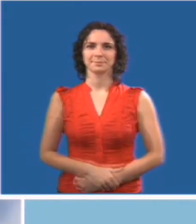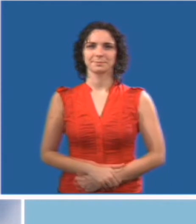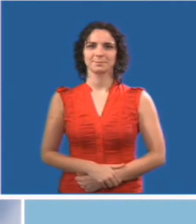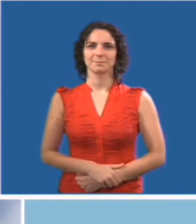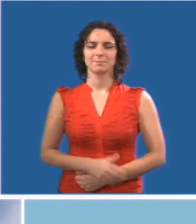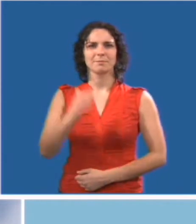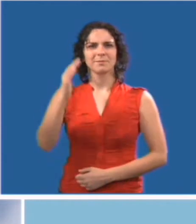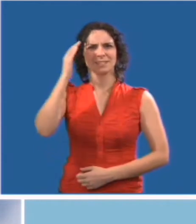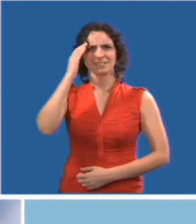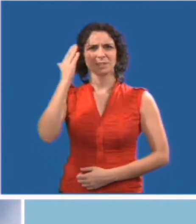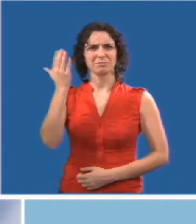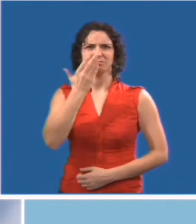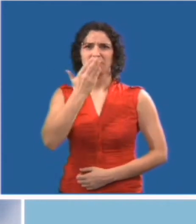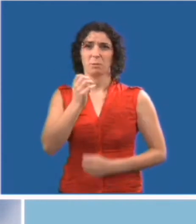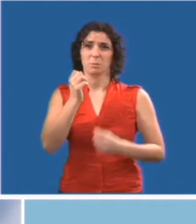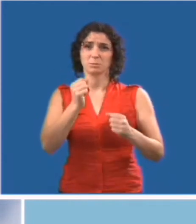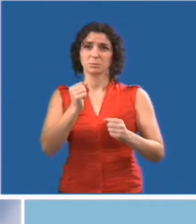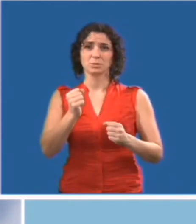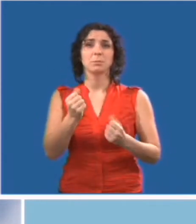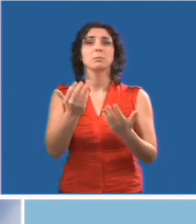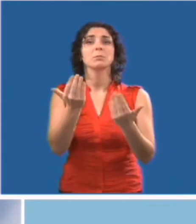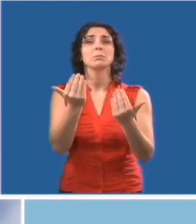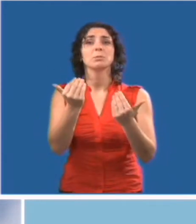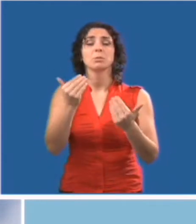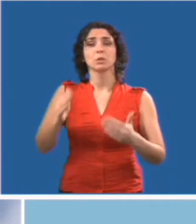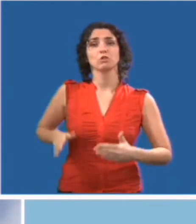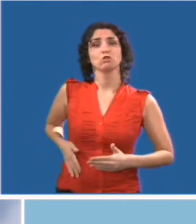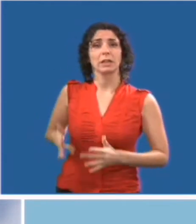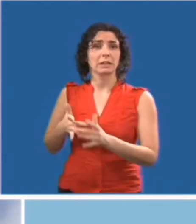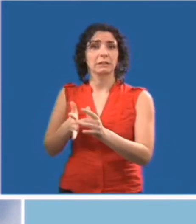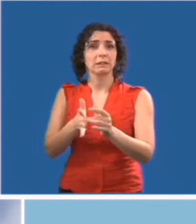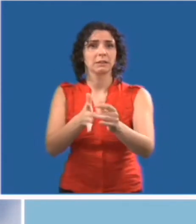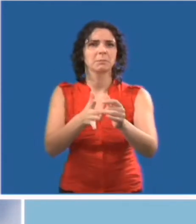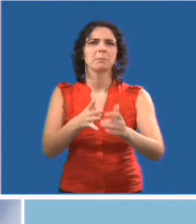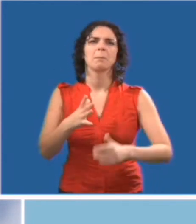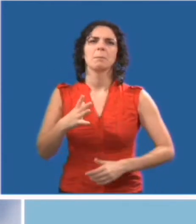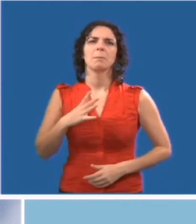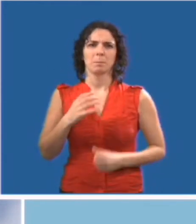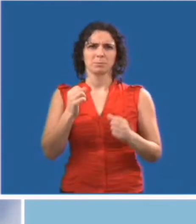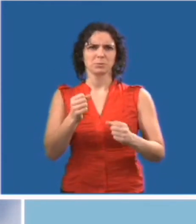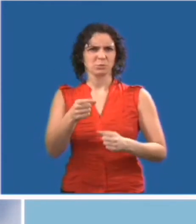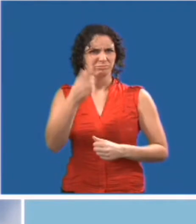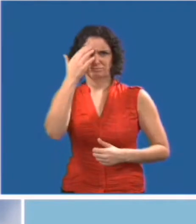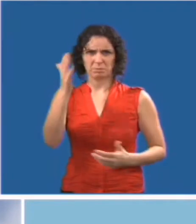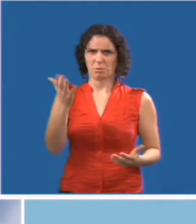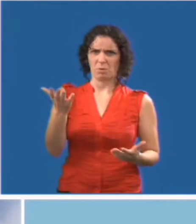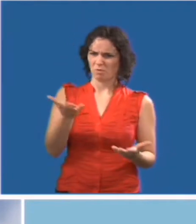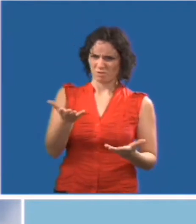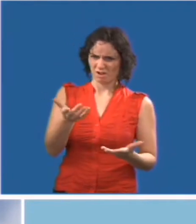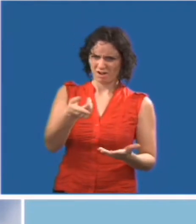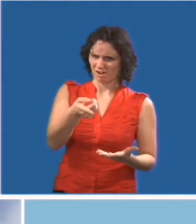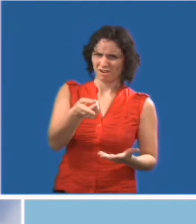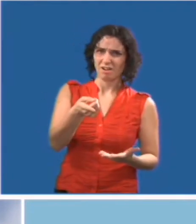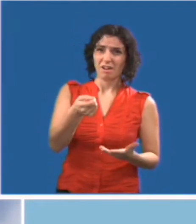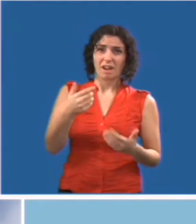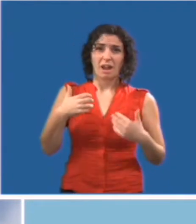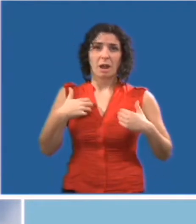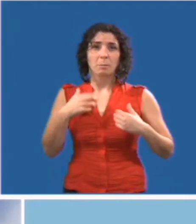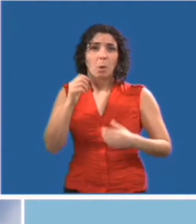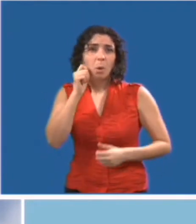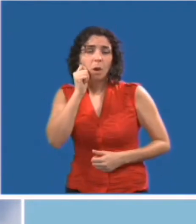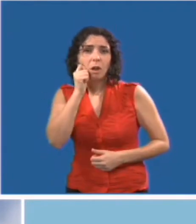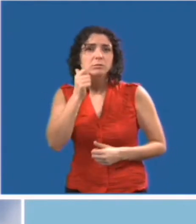Vous savez probablement qu'une personne ayant des troubles de la vision peut utiliser un chien guide.